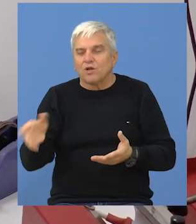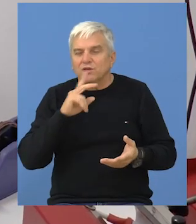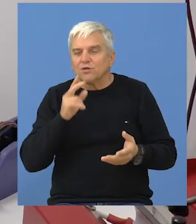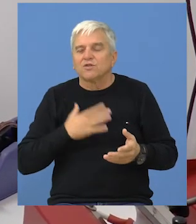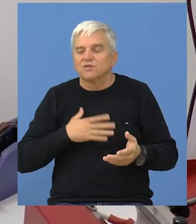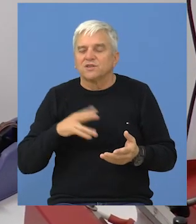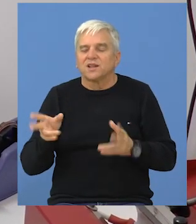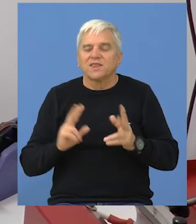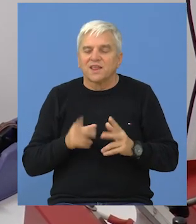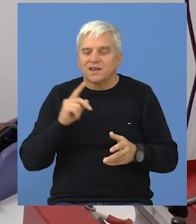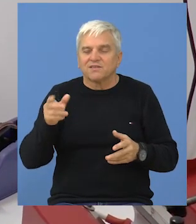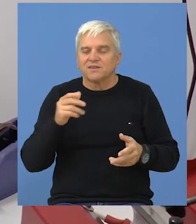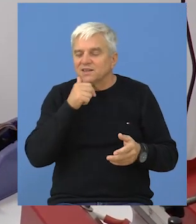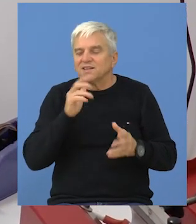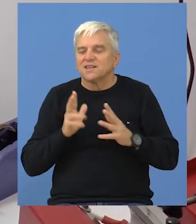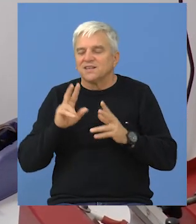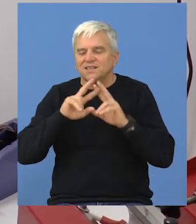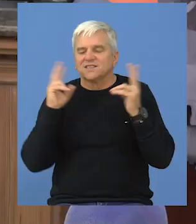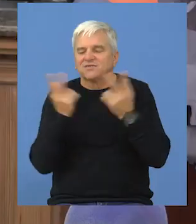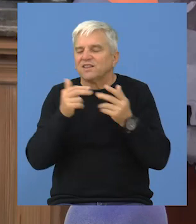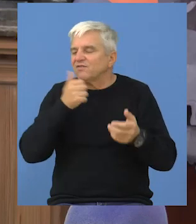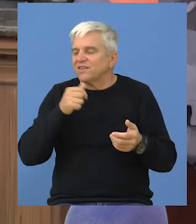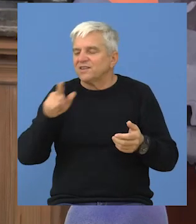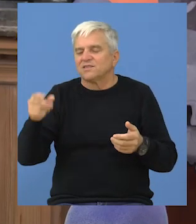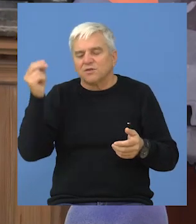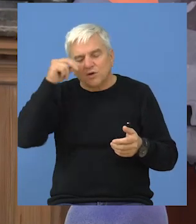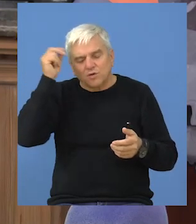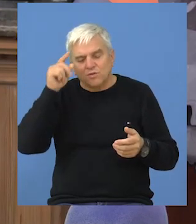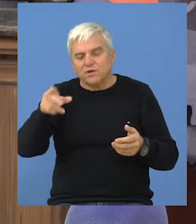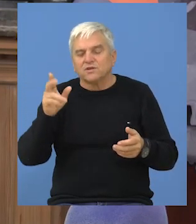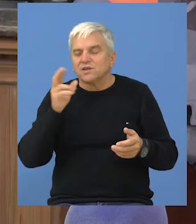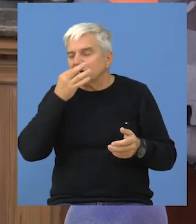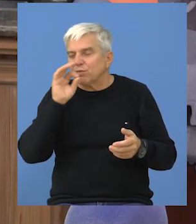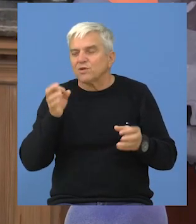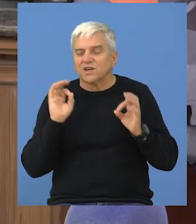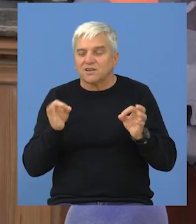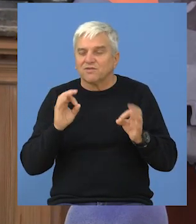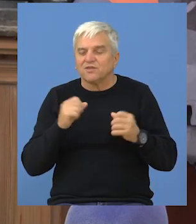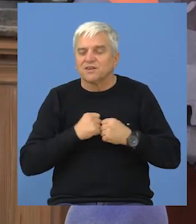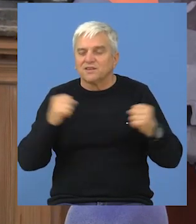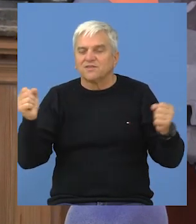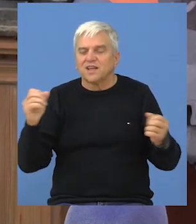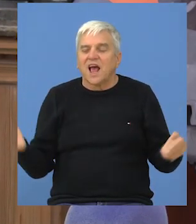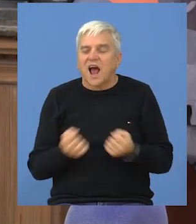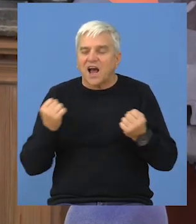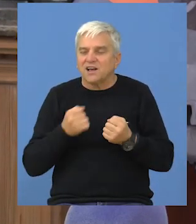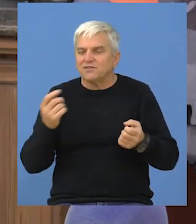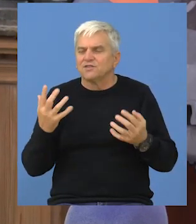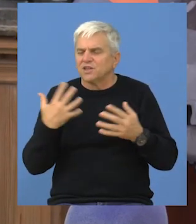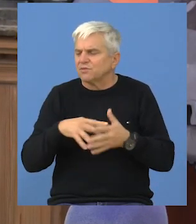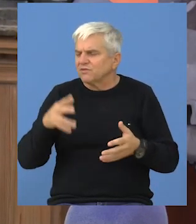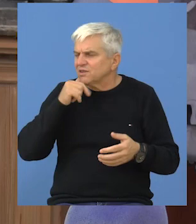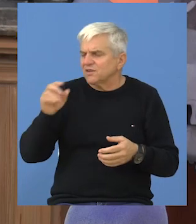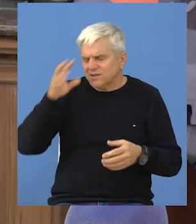koji imaju nastavni predmet Svet Finansija. Cilj učenja preduzetnjstva je da doprinese razvoj inovativnosti i